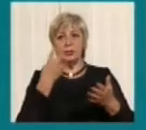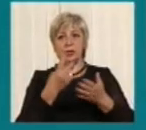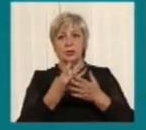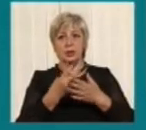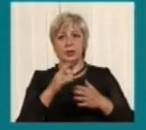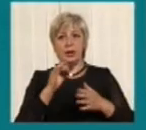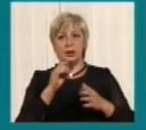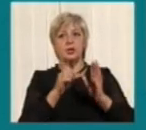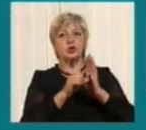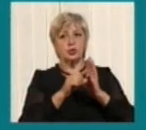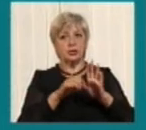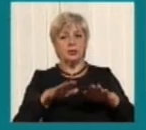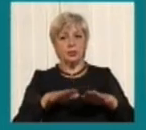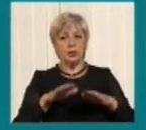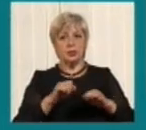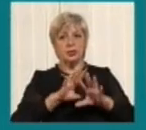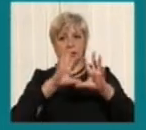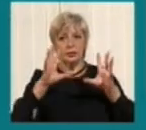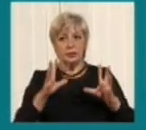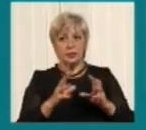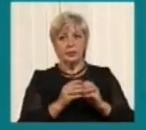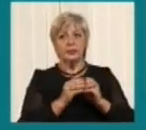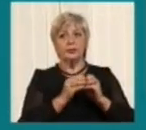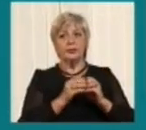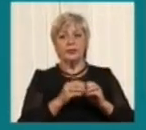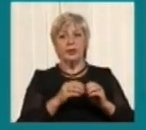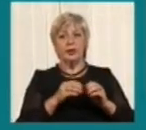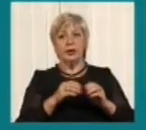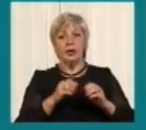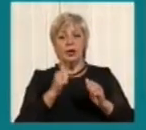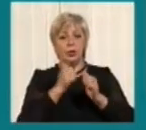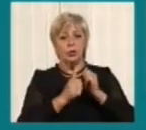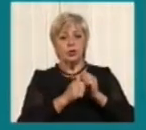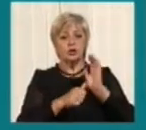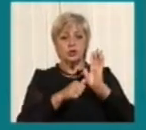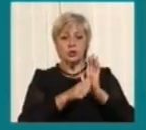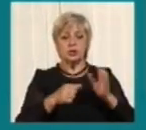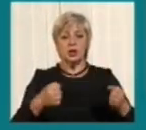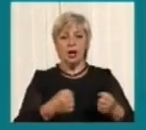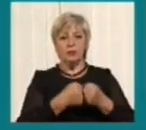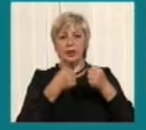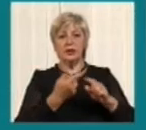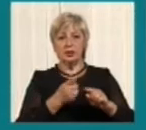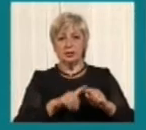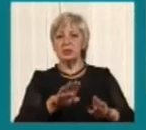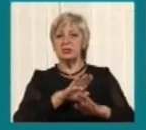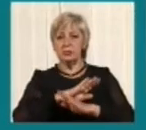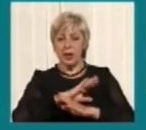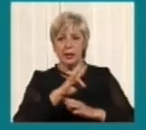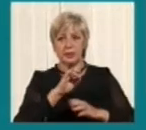З 3228 аварій 60 смертельних. І кожна шоста з них за участі громадського транспорту.